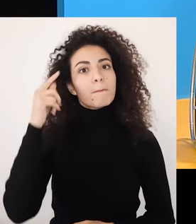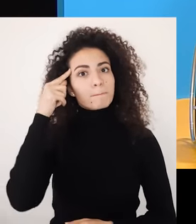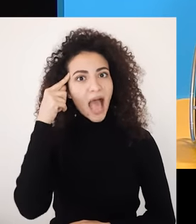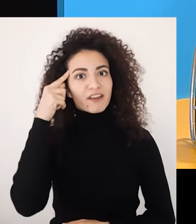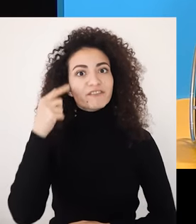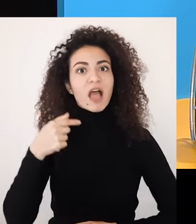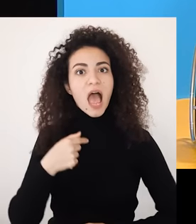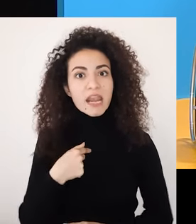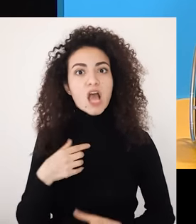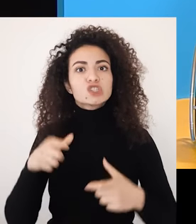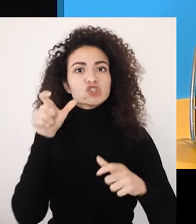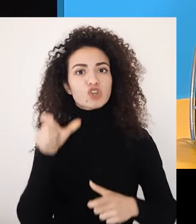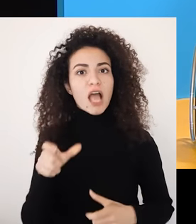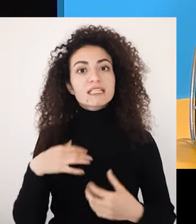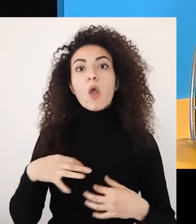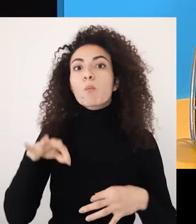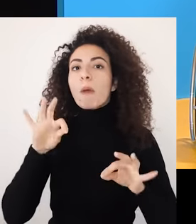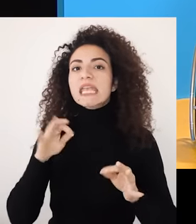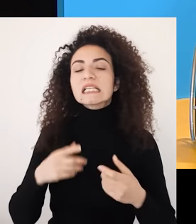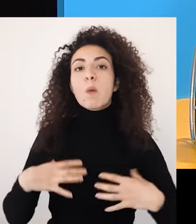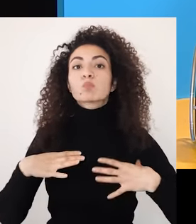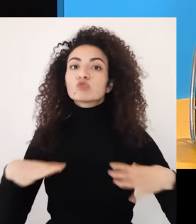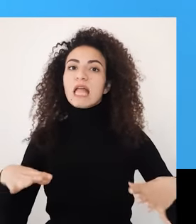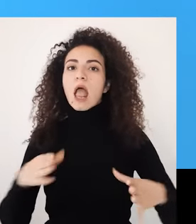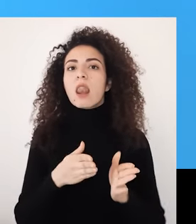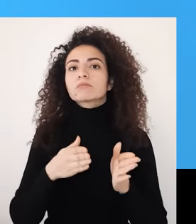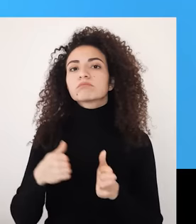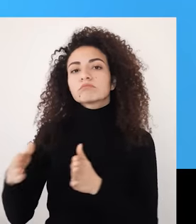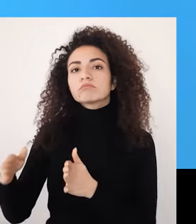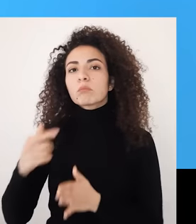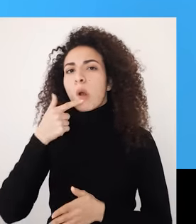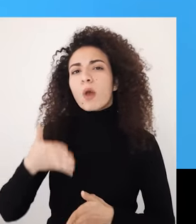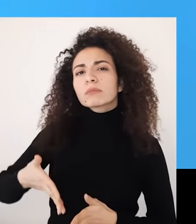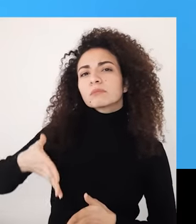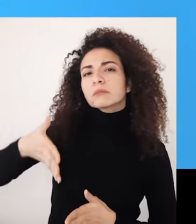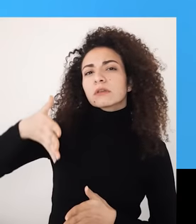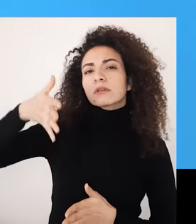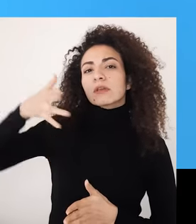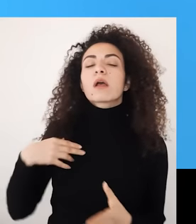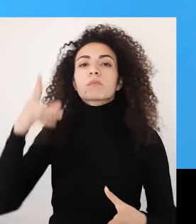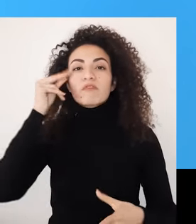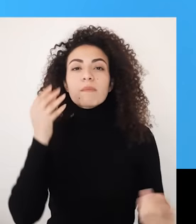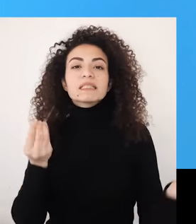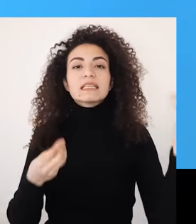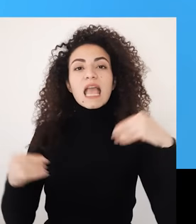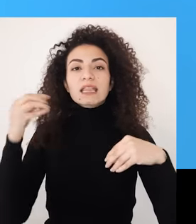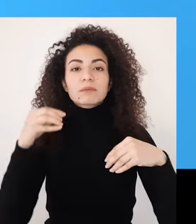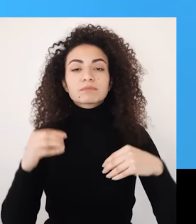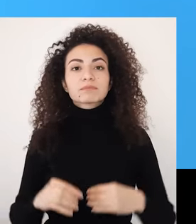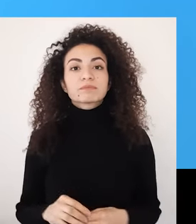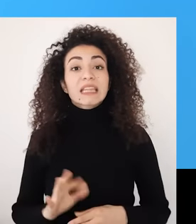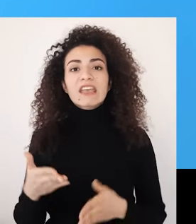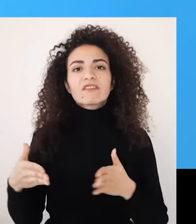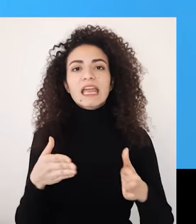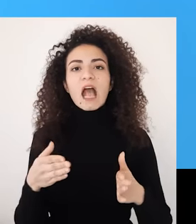وبتسمح لنا نوعى لوجودنا كشخص مستقل وبتم الإجابة عننا على مراحل مختلفة من خلال